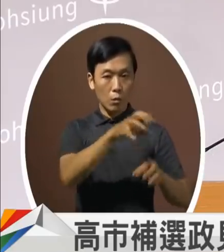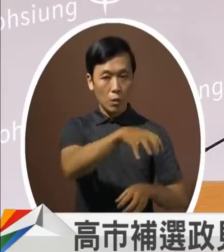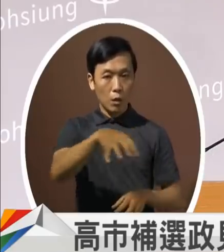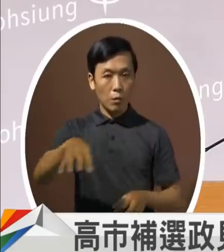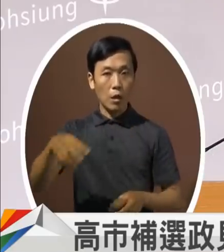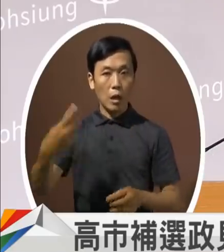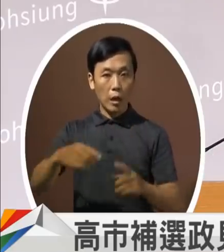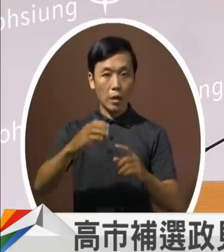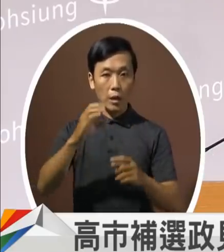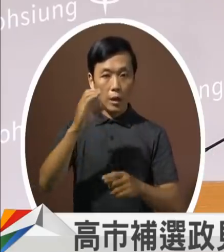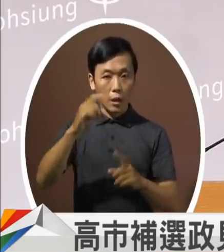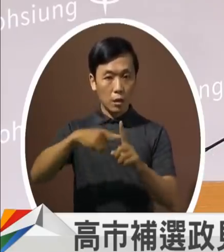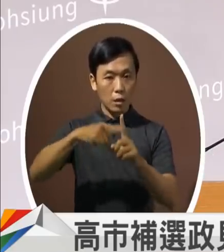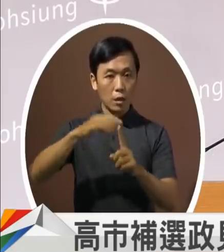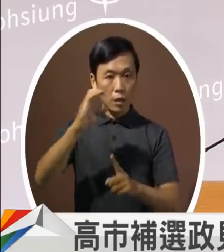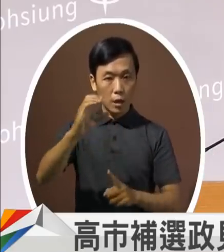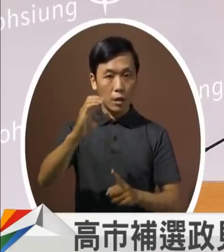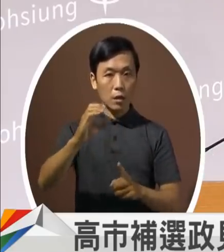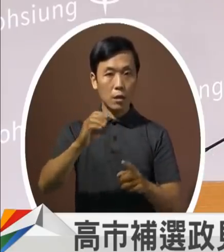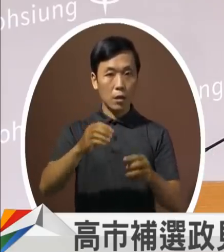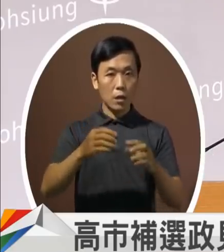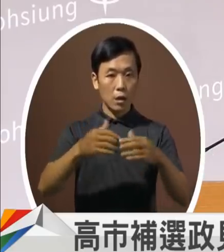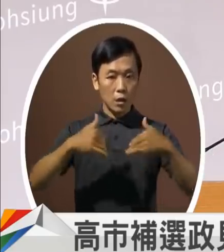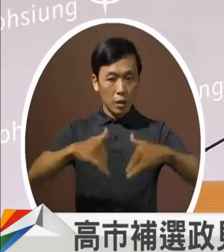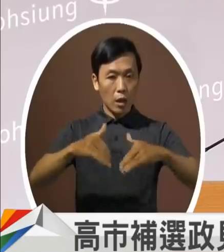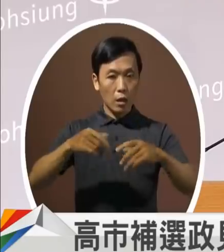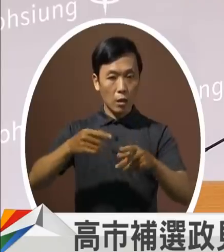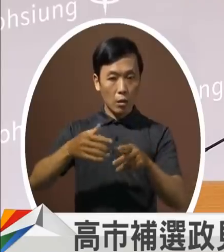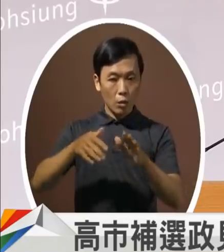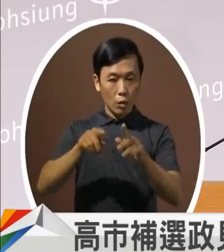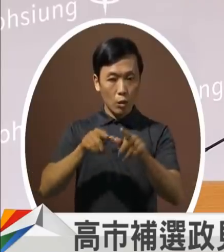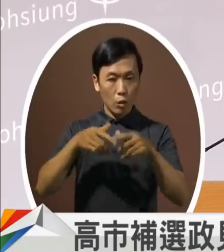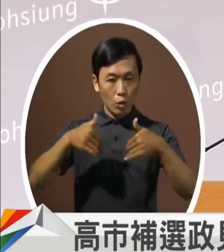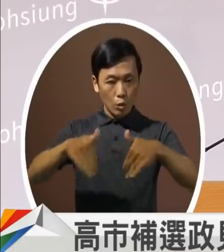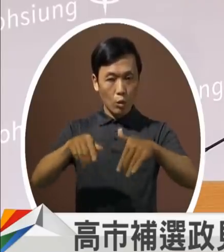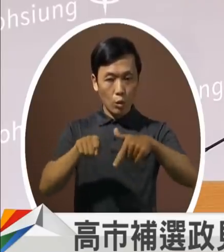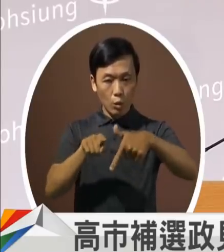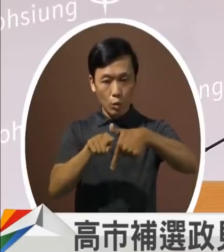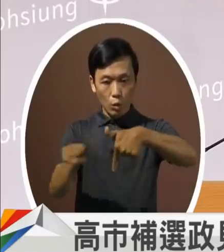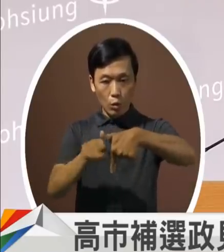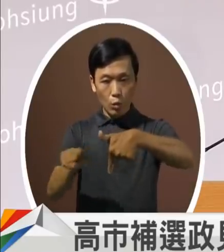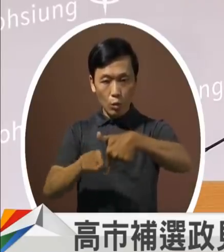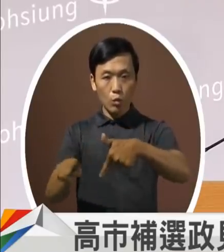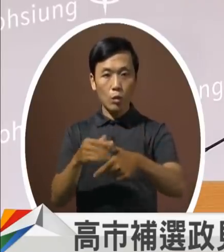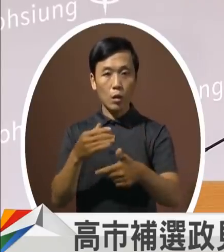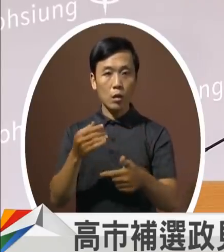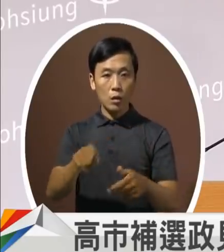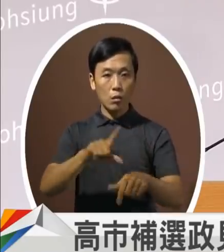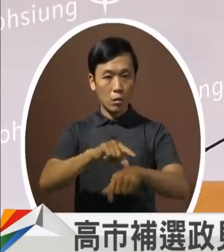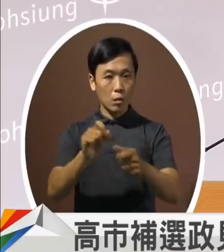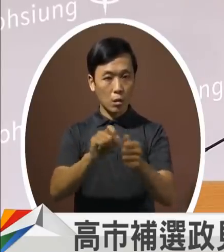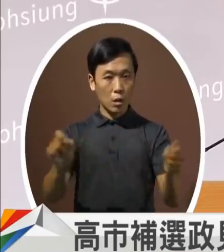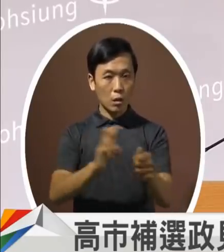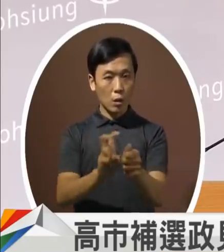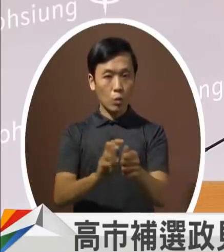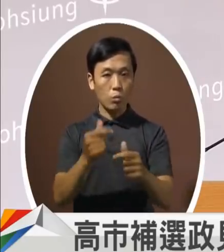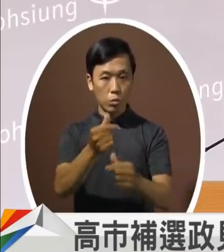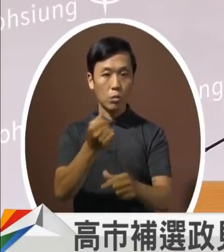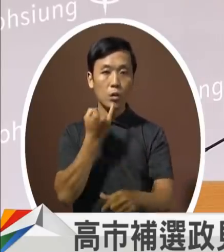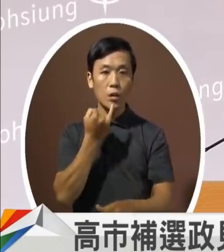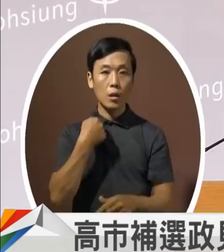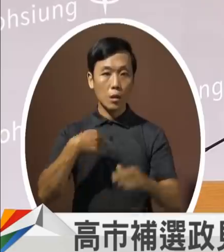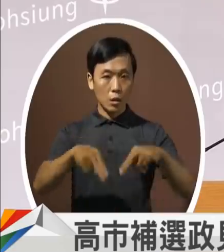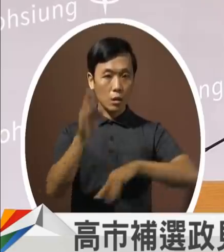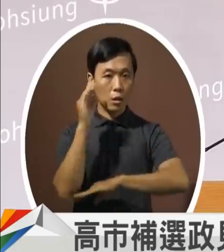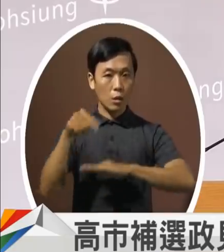的西级巷弄的长照站这样才能够完整搭配整个我们长照的机构的一个部分那我在行政院的时候我也